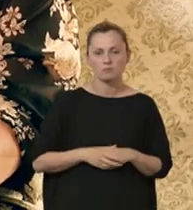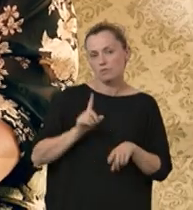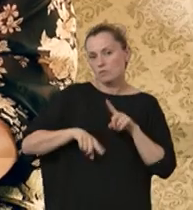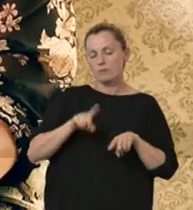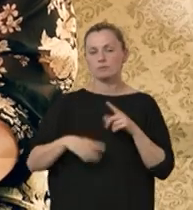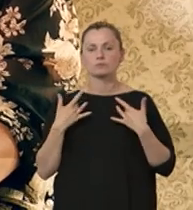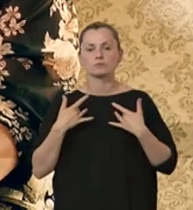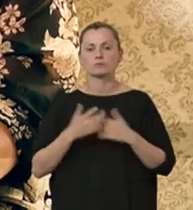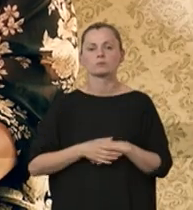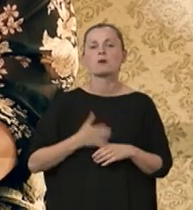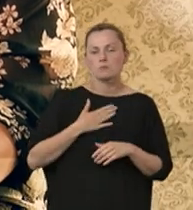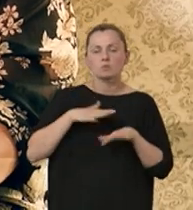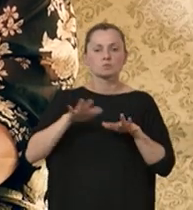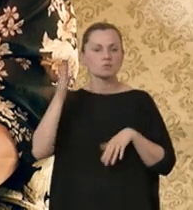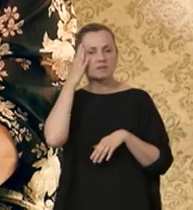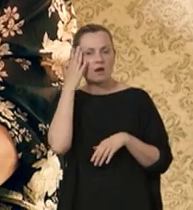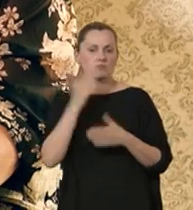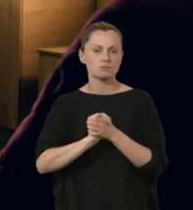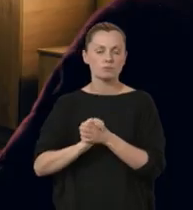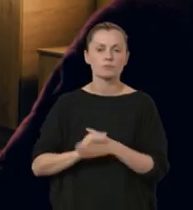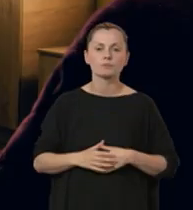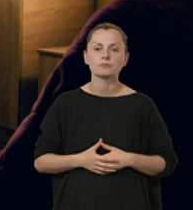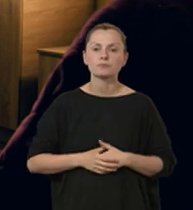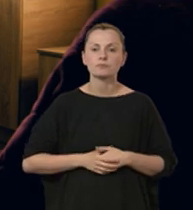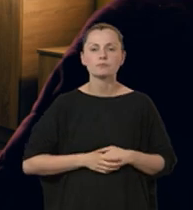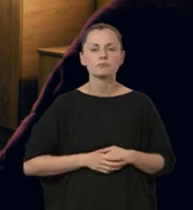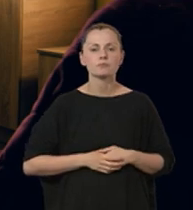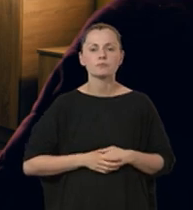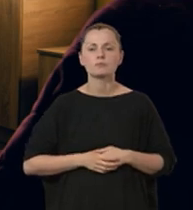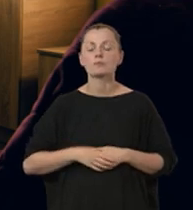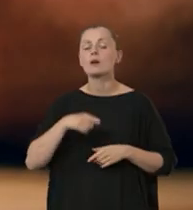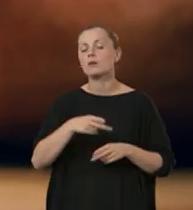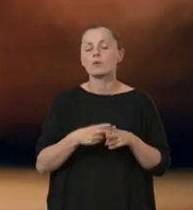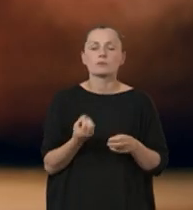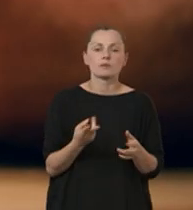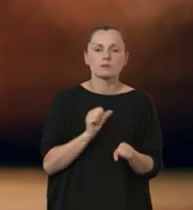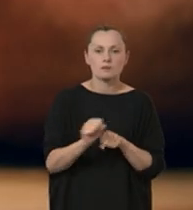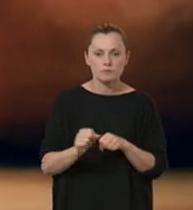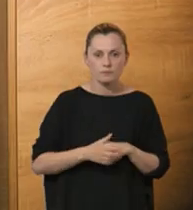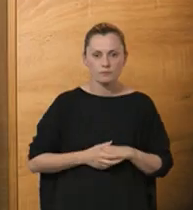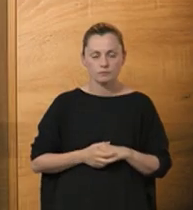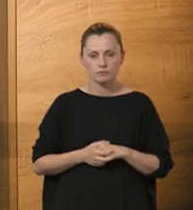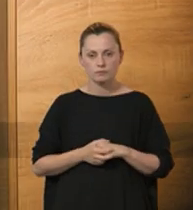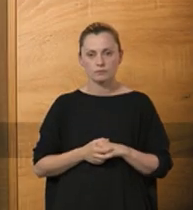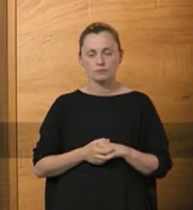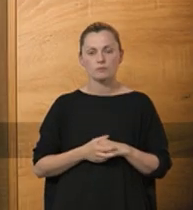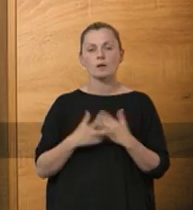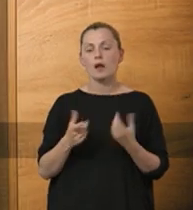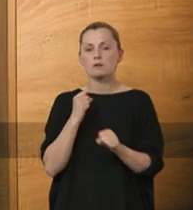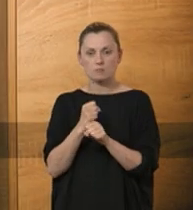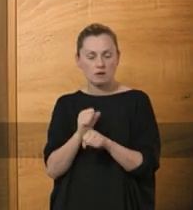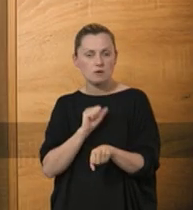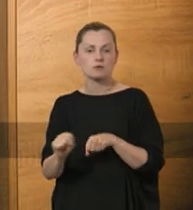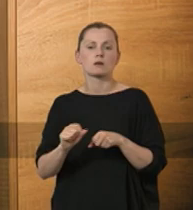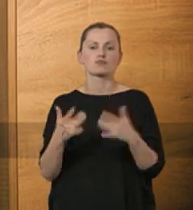No na niej po prostu żyję. Mam też dużo znajomych, przyjaciół. Jest choroba jaka jest, ale